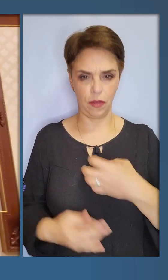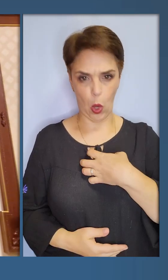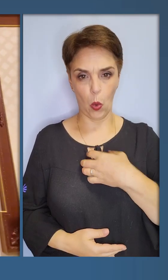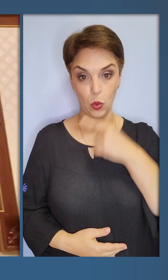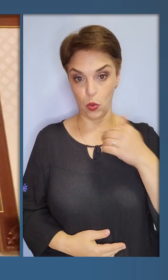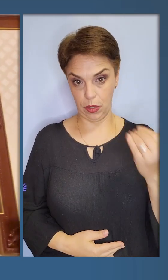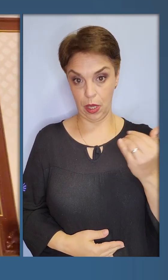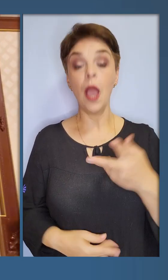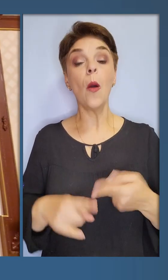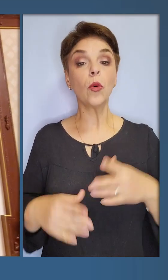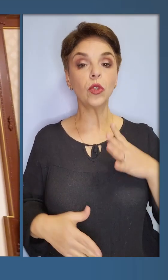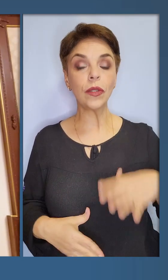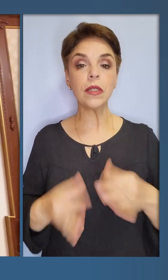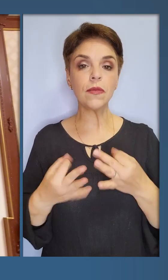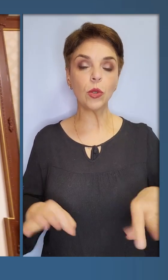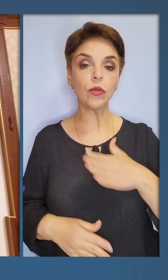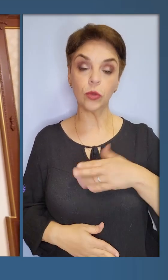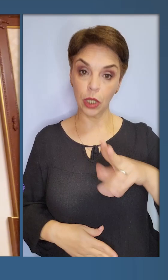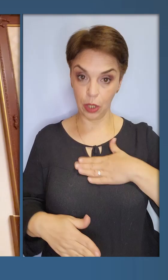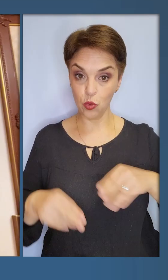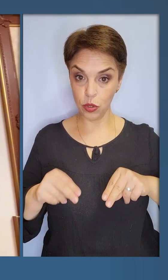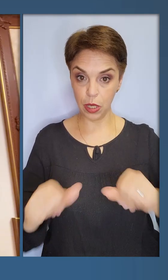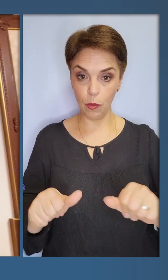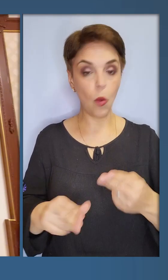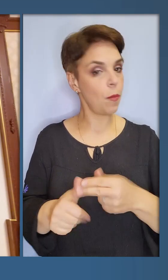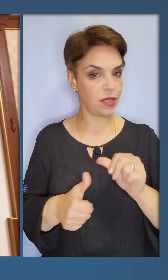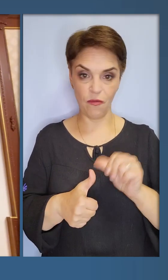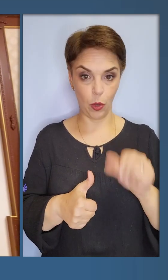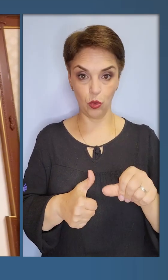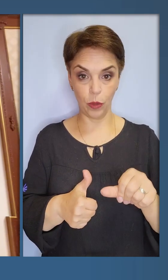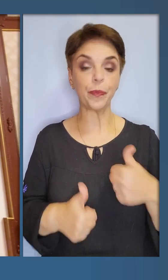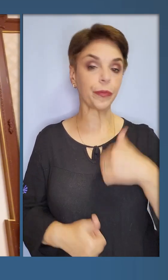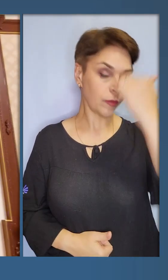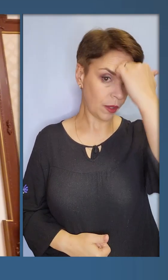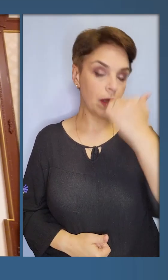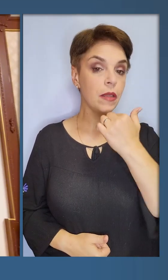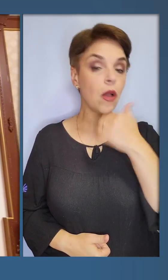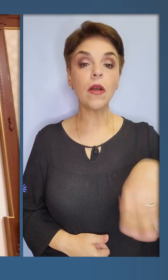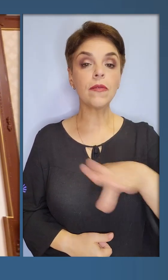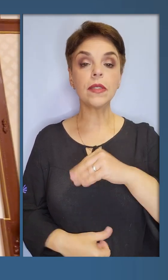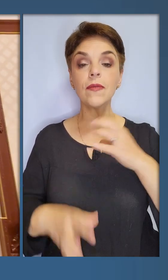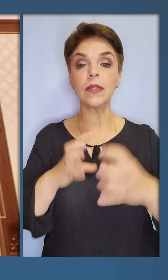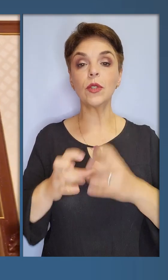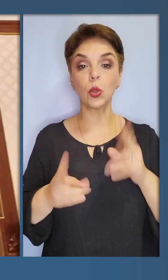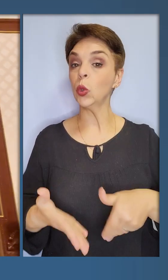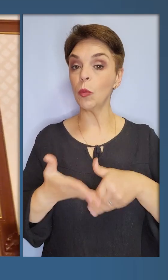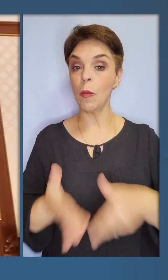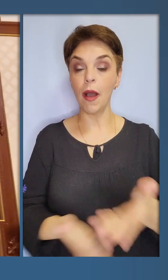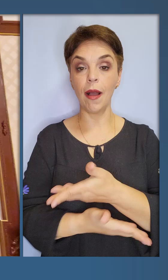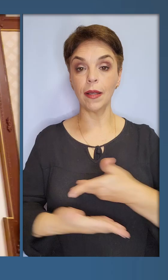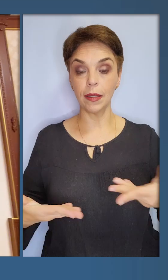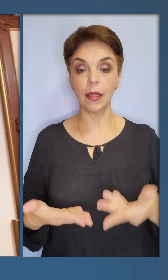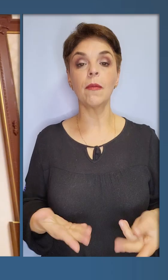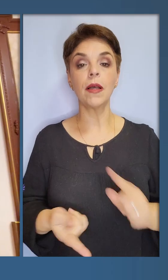нагоді Росії. Бо доведеться звільнити всю нашу землю без виключень. Я дякую усім світі, хто